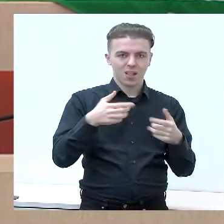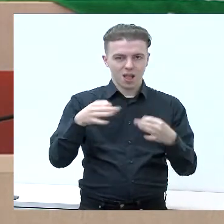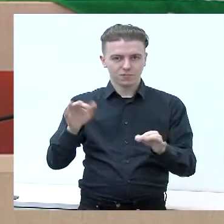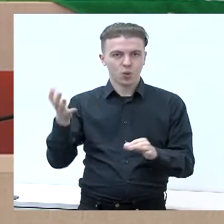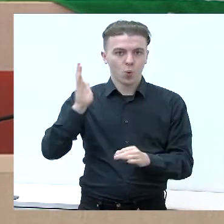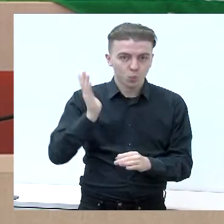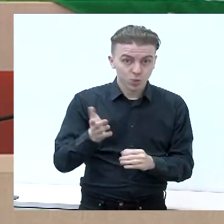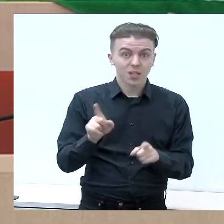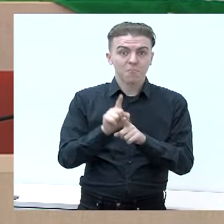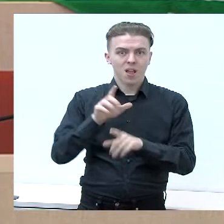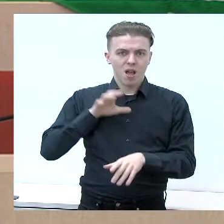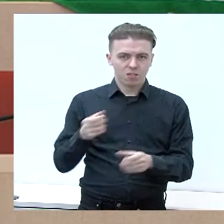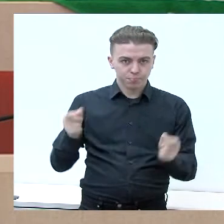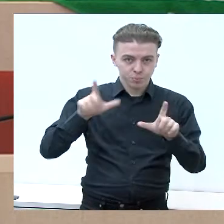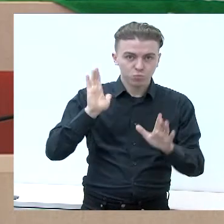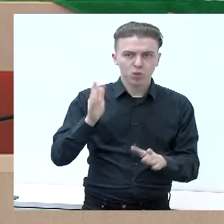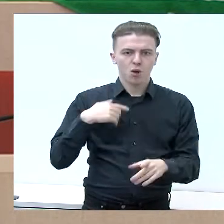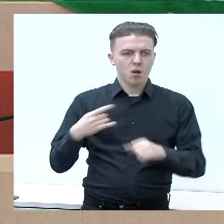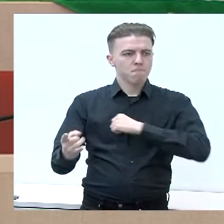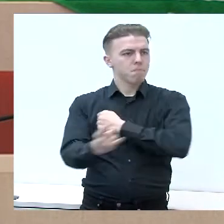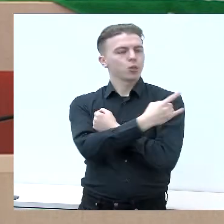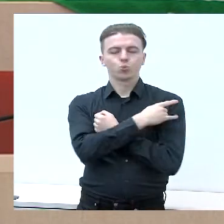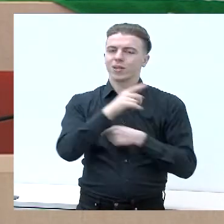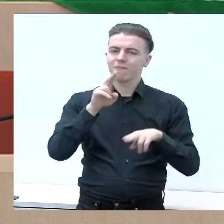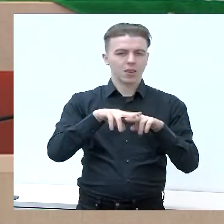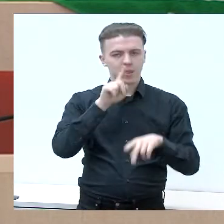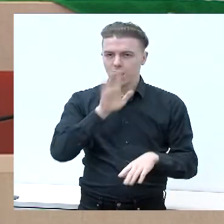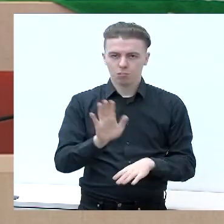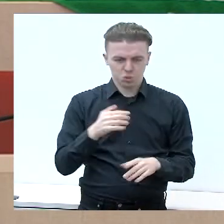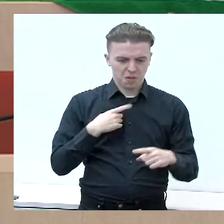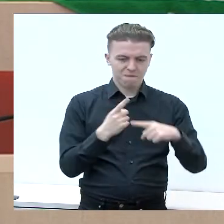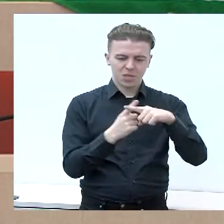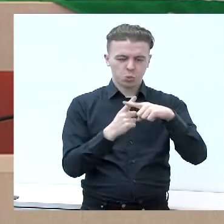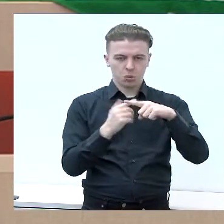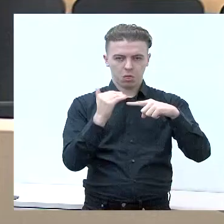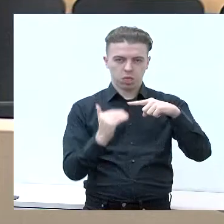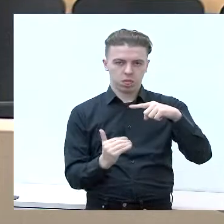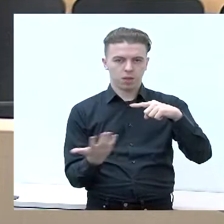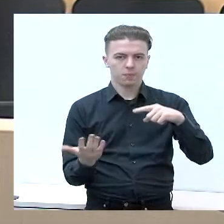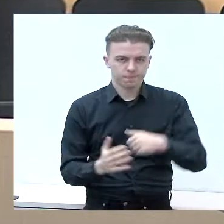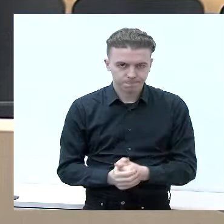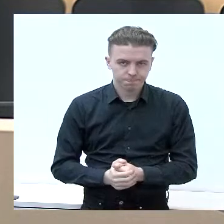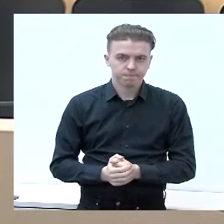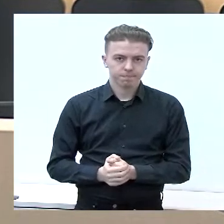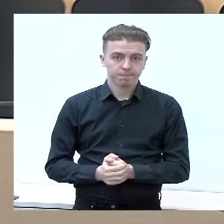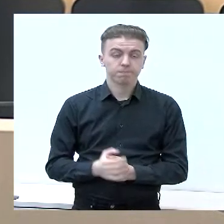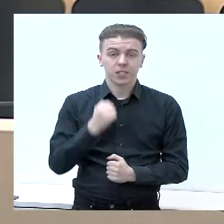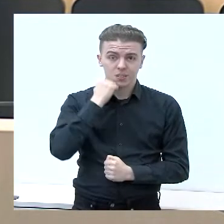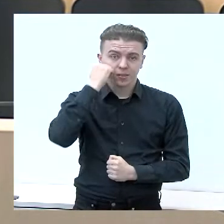atlyginimų ir nebūtume paskutinėje vietoje Respublikuoja su vidutiniu darbu užmokesčiu. Dėkui.